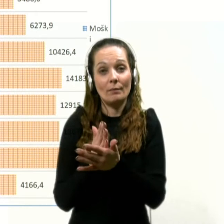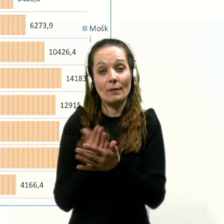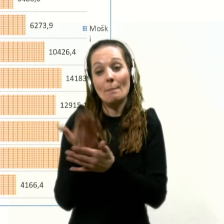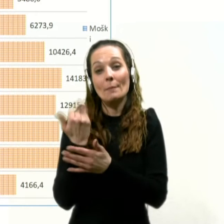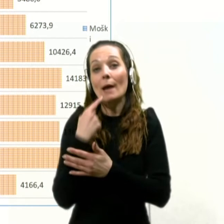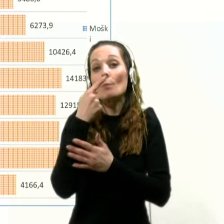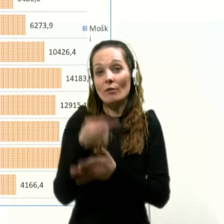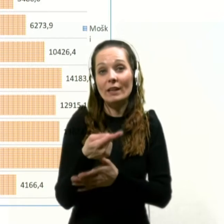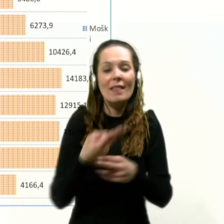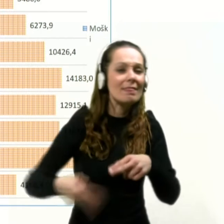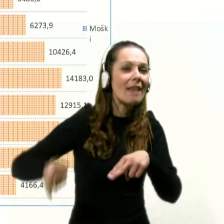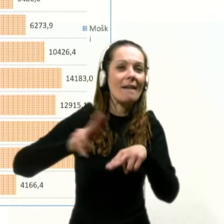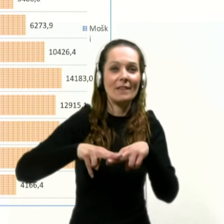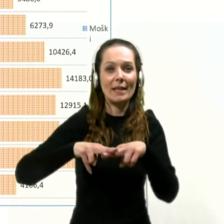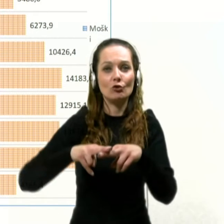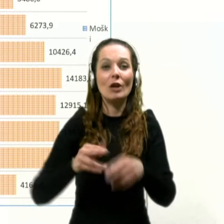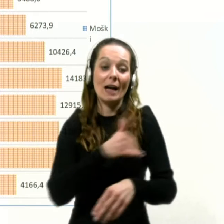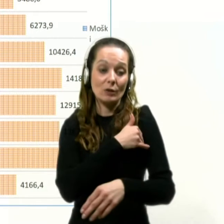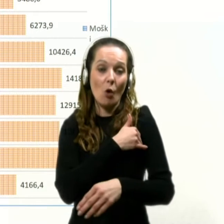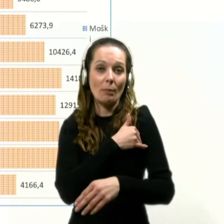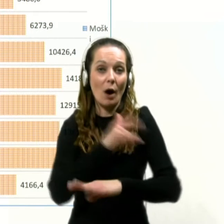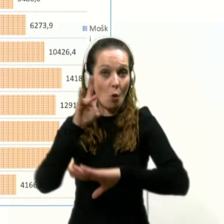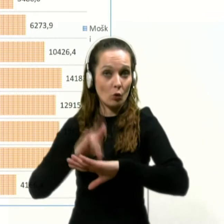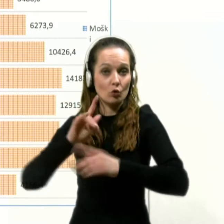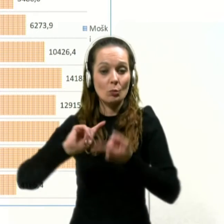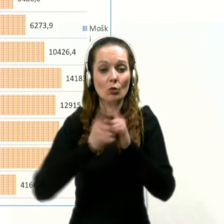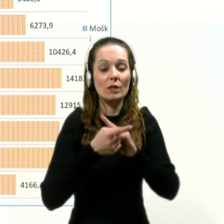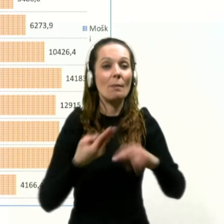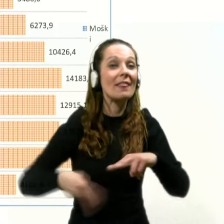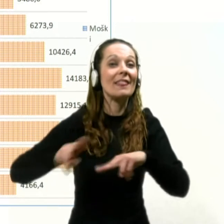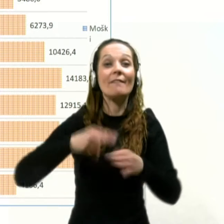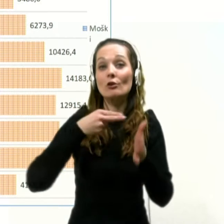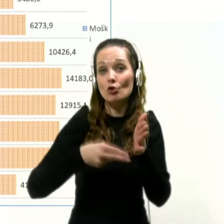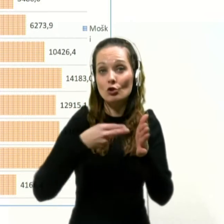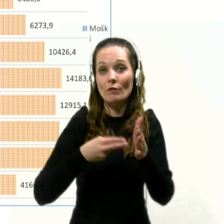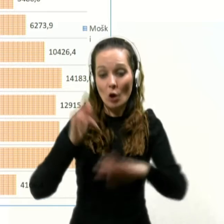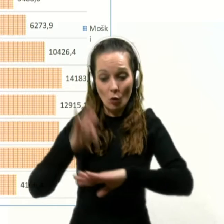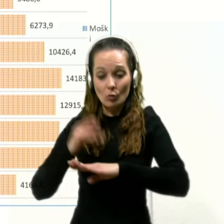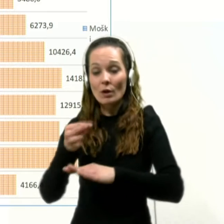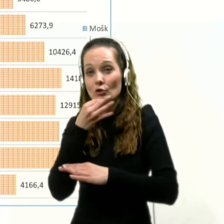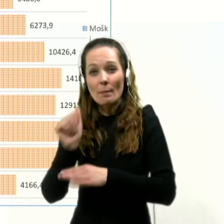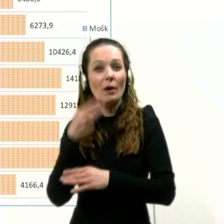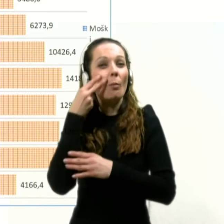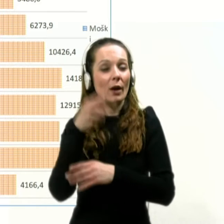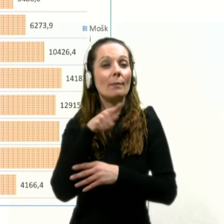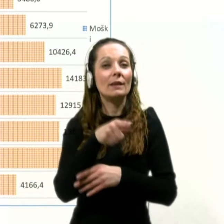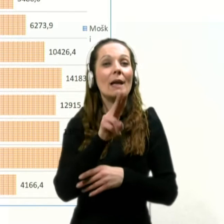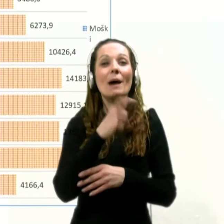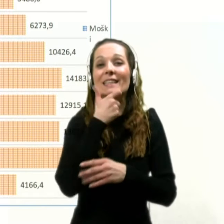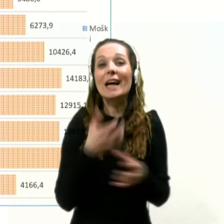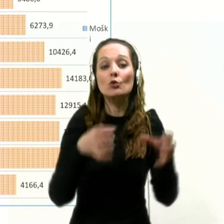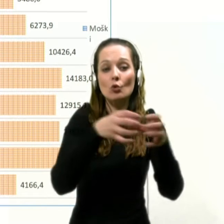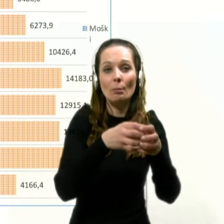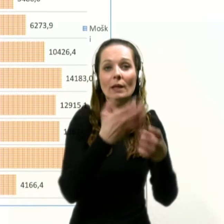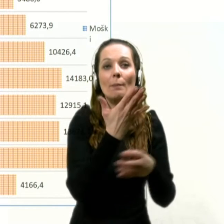navajali. Največja stopnja v kužb, oziroma največje število v kužb, najprej, če pogledamo, je v tej starostni